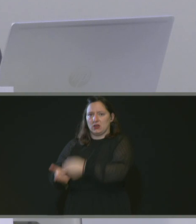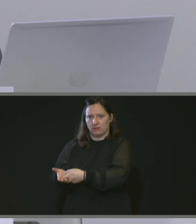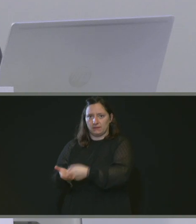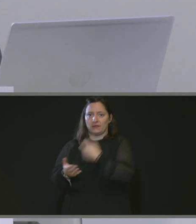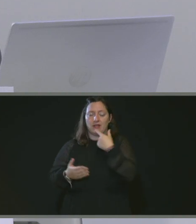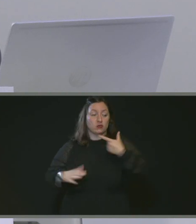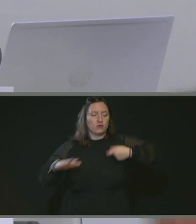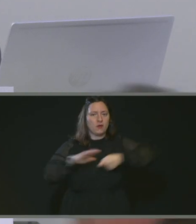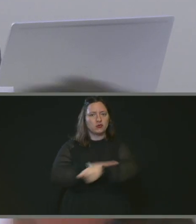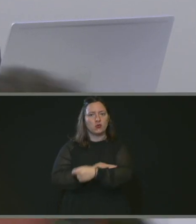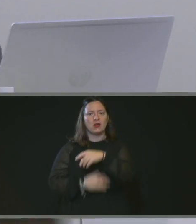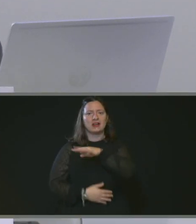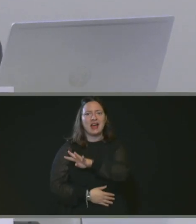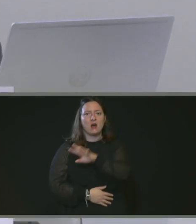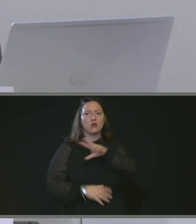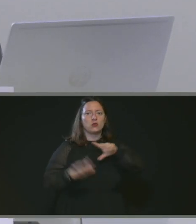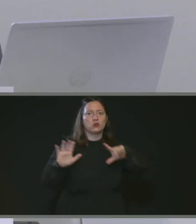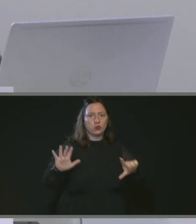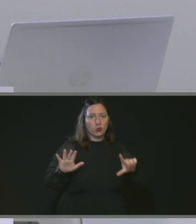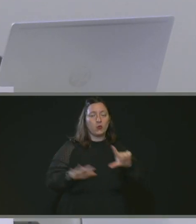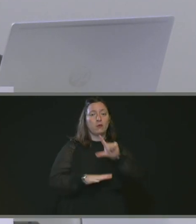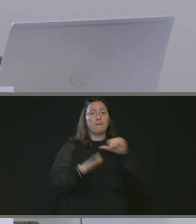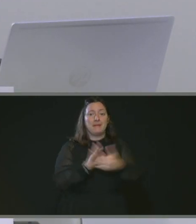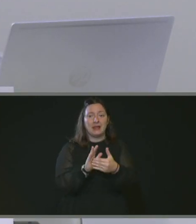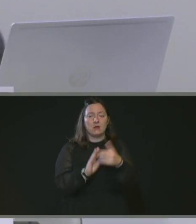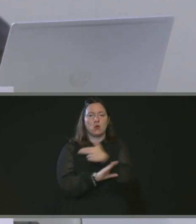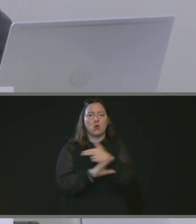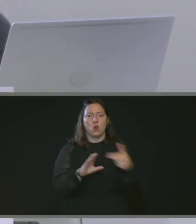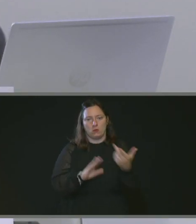42 134 euros pour cette entreprise.